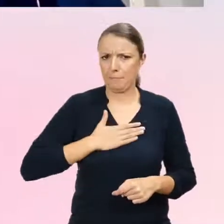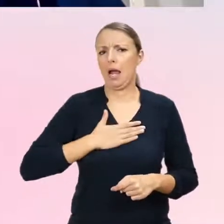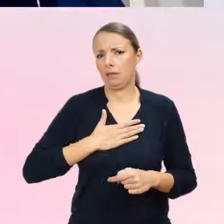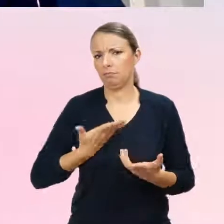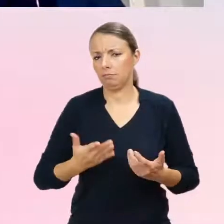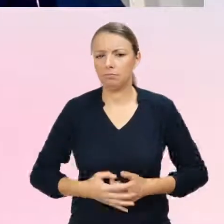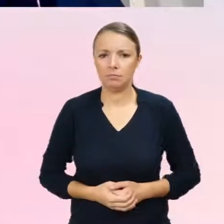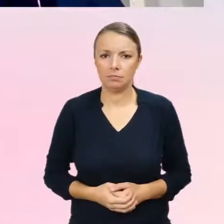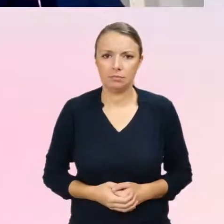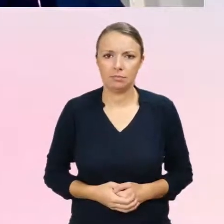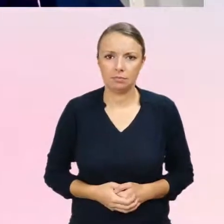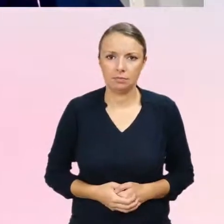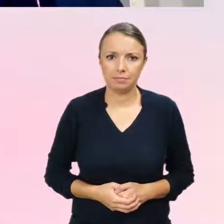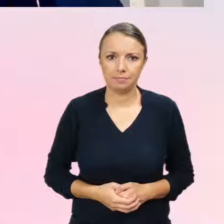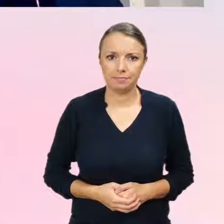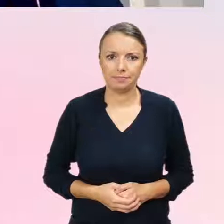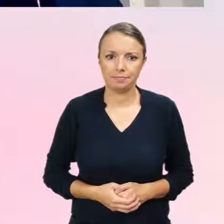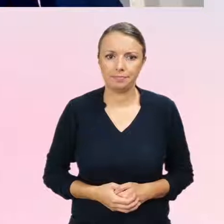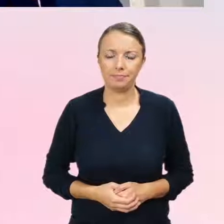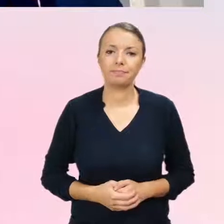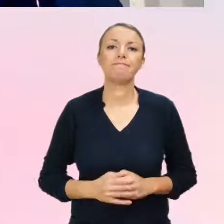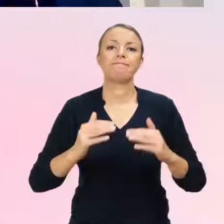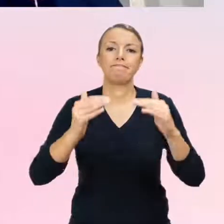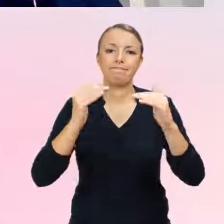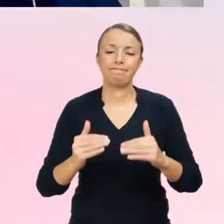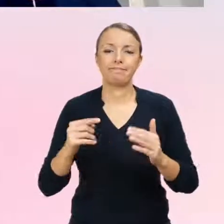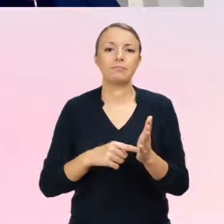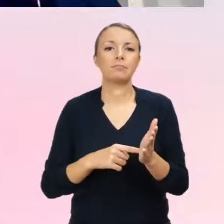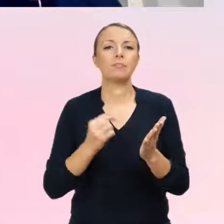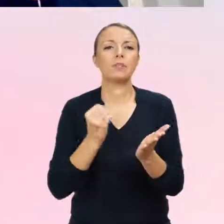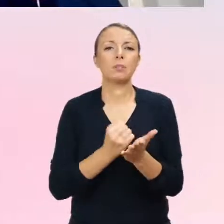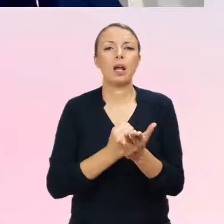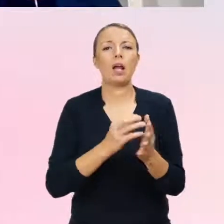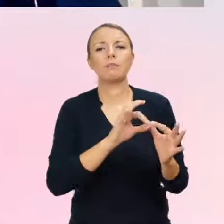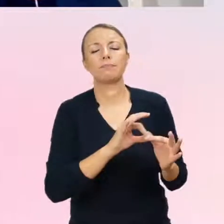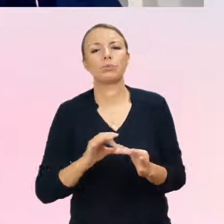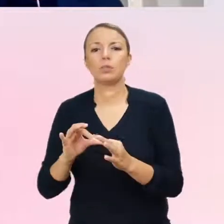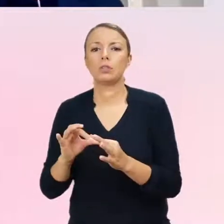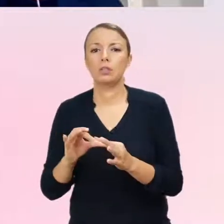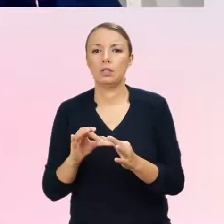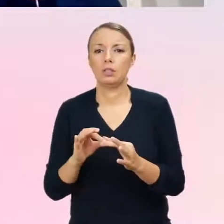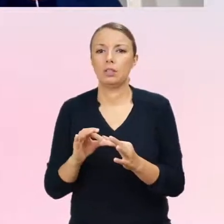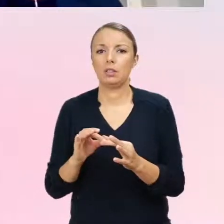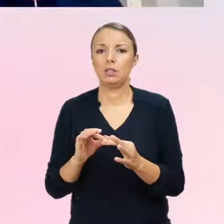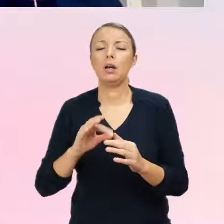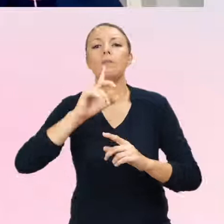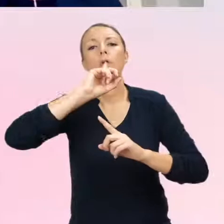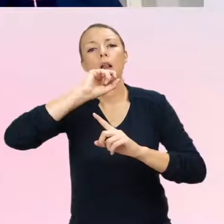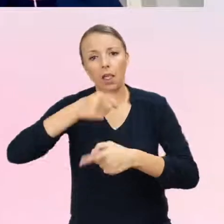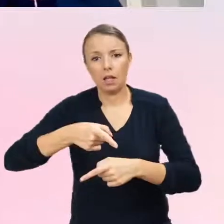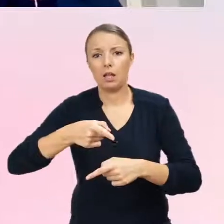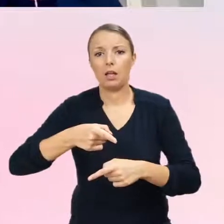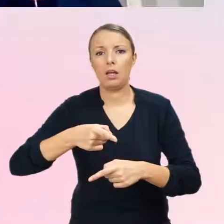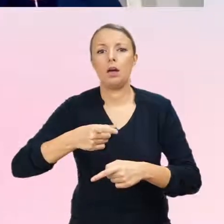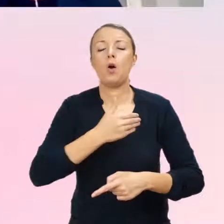No i dalej odnosimy się do kwestii związanych z zaleceniami tej